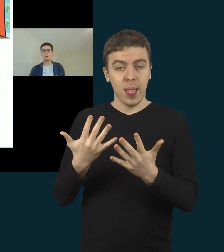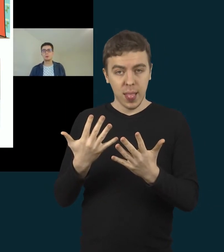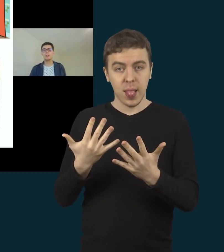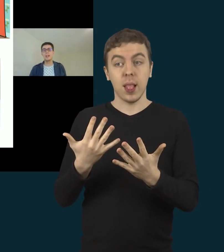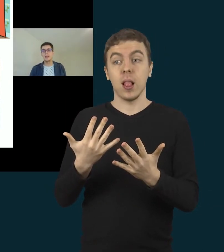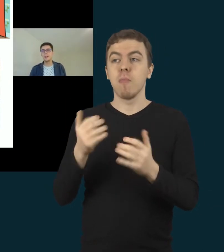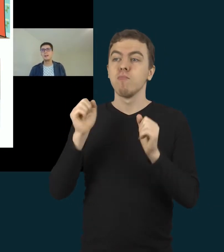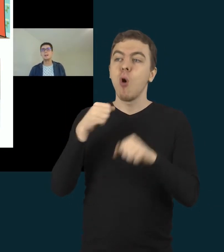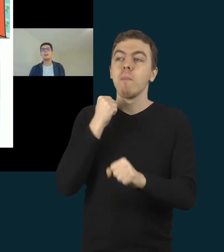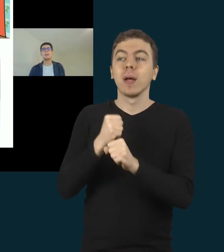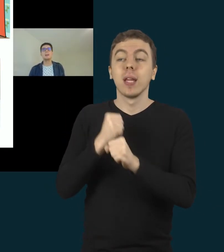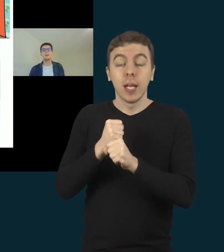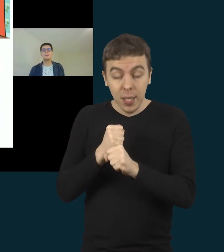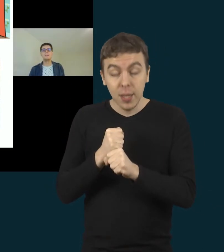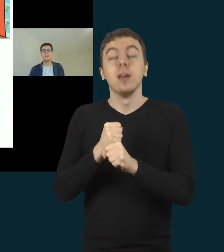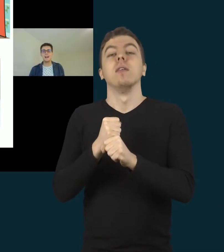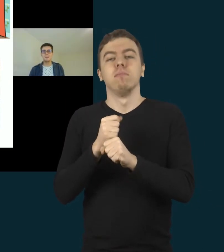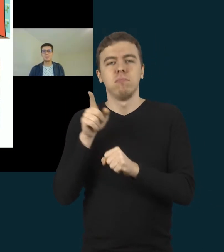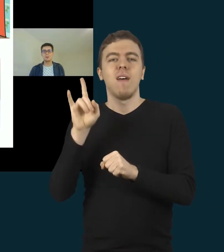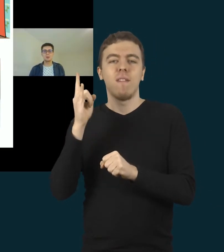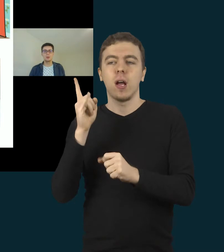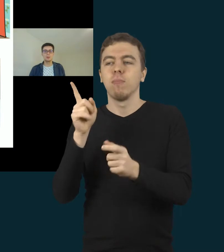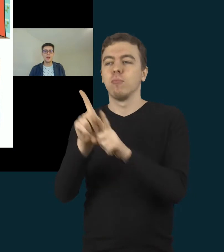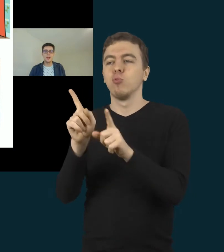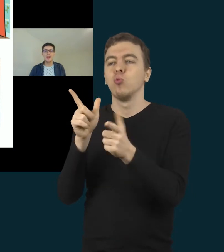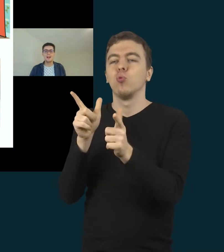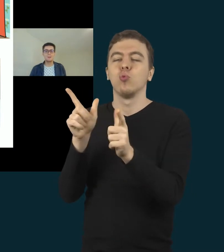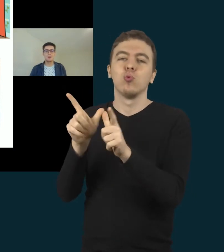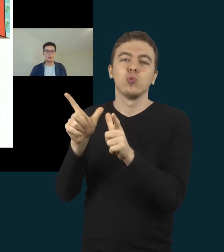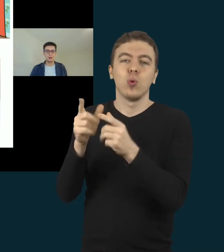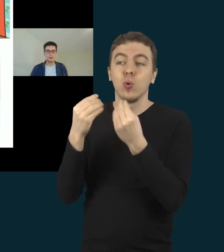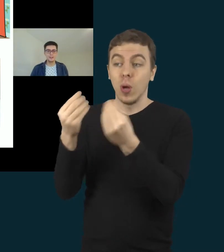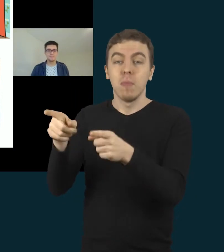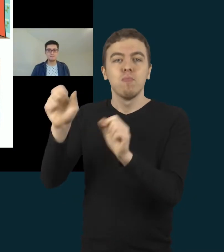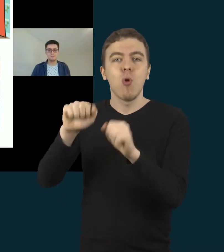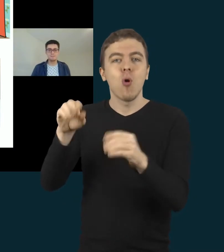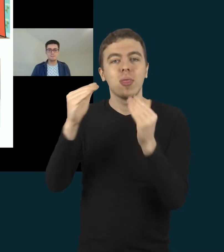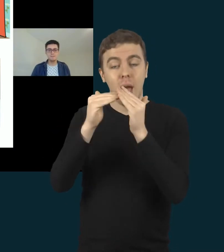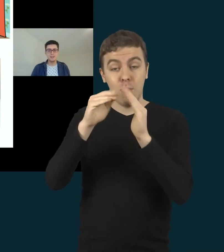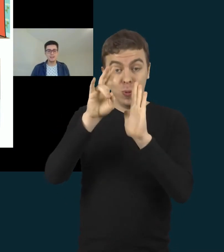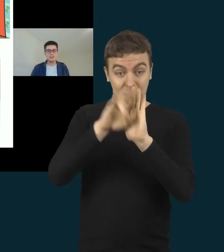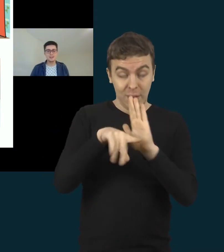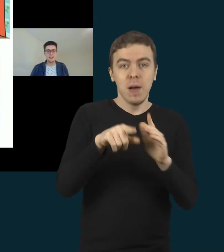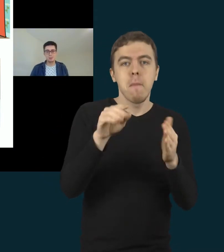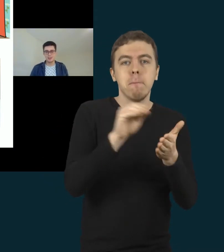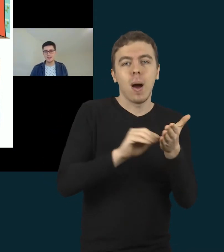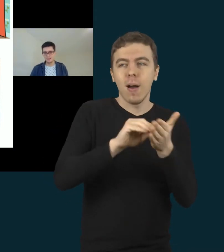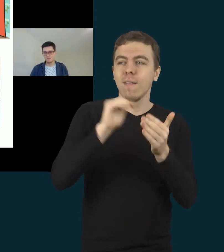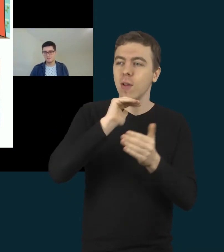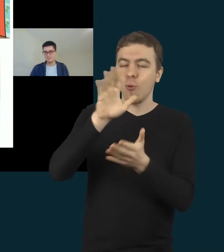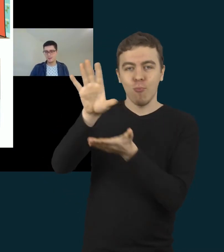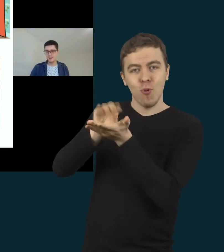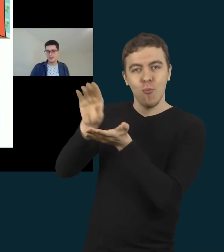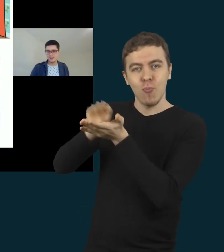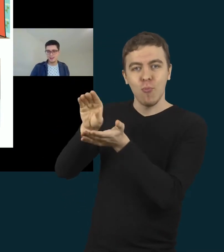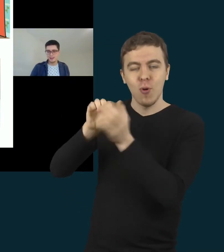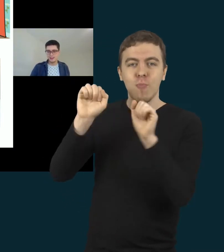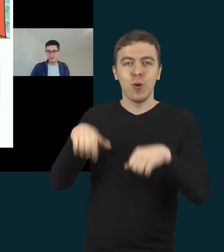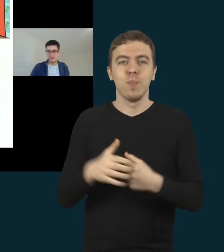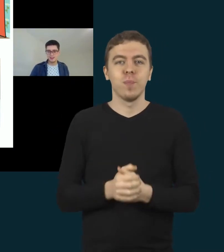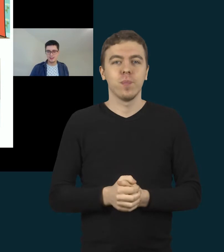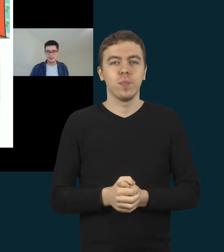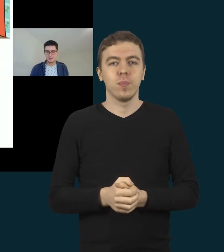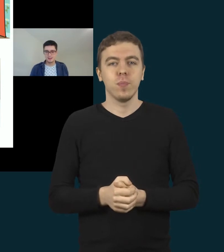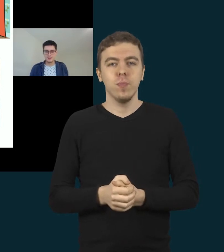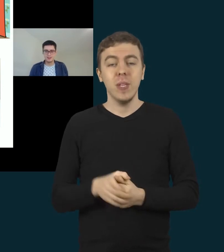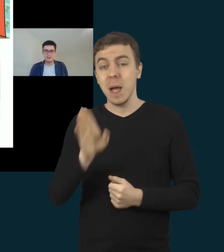to užduotėlę vaikams, kurią jie gali pakartoti namuose. Artur, dar aš